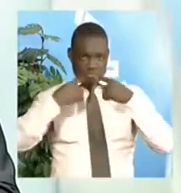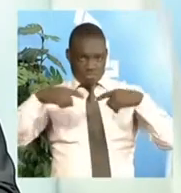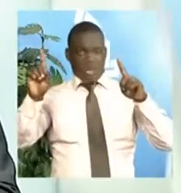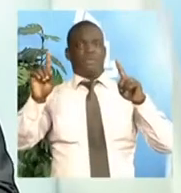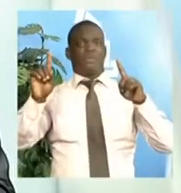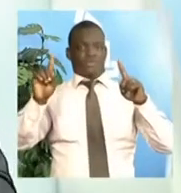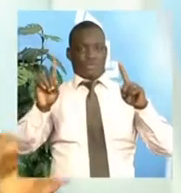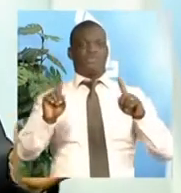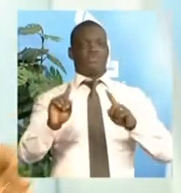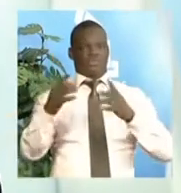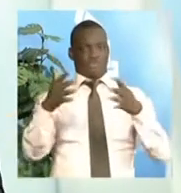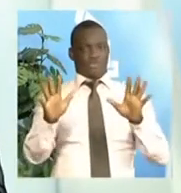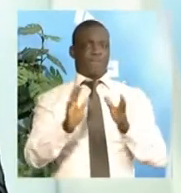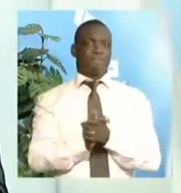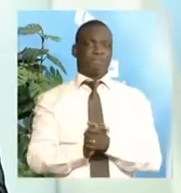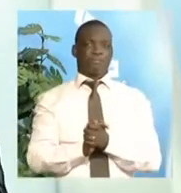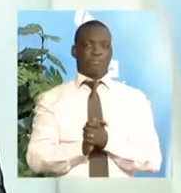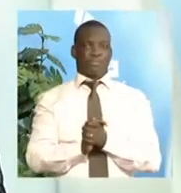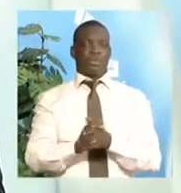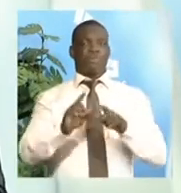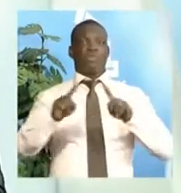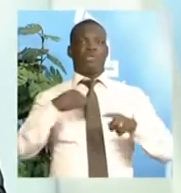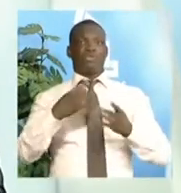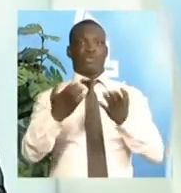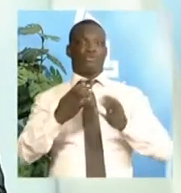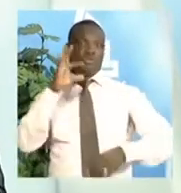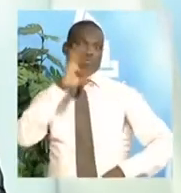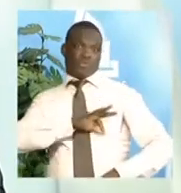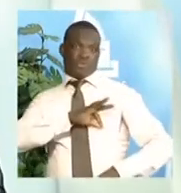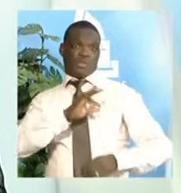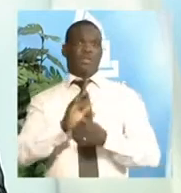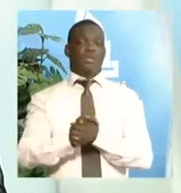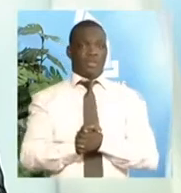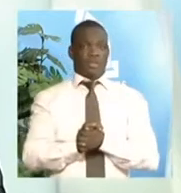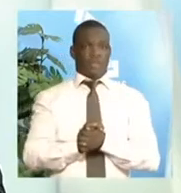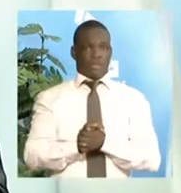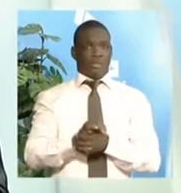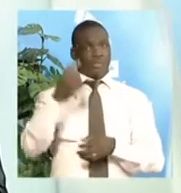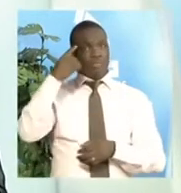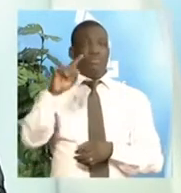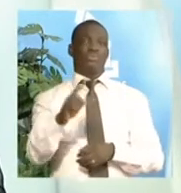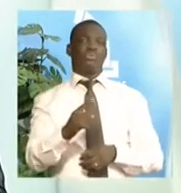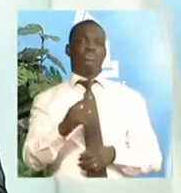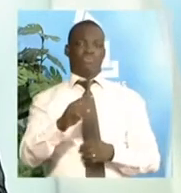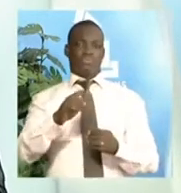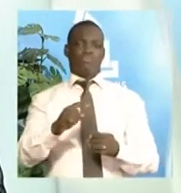soit faite. Je voudrais profiter de cette occasion pour préciser que,